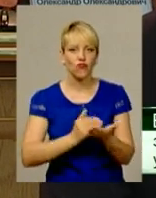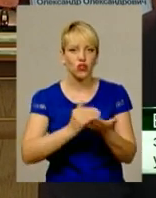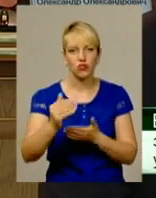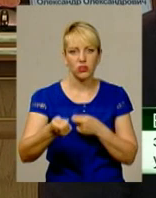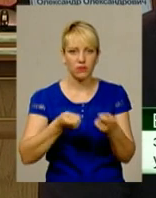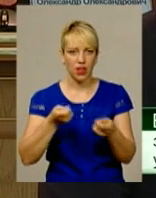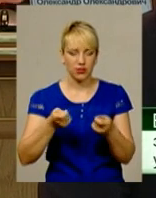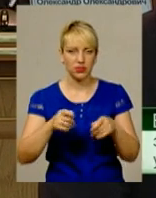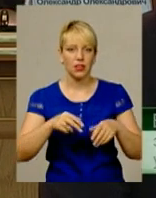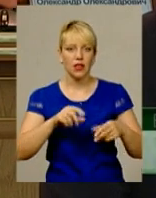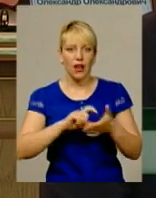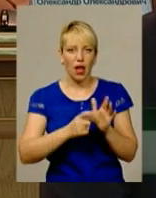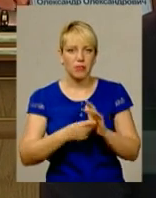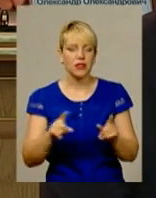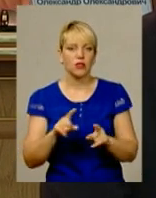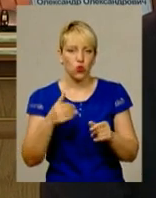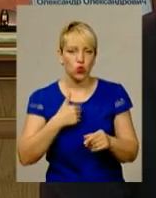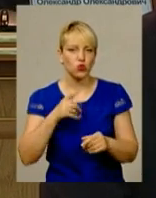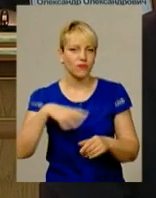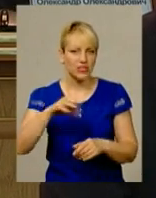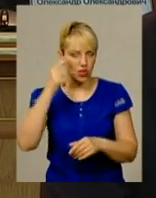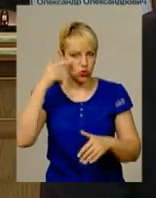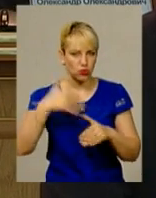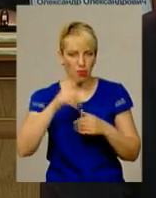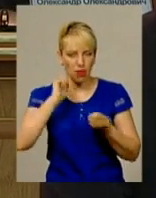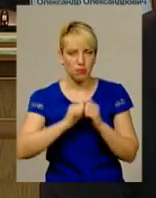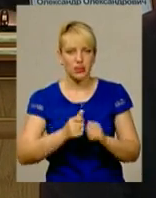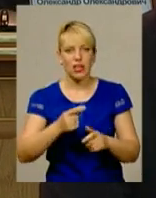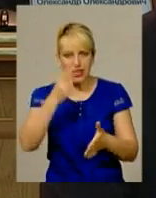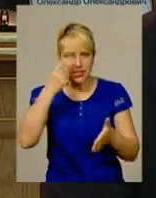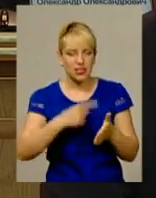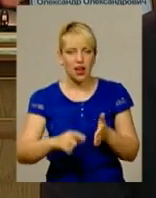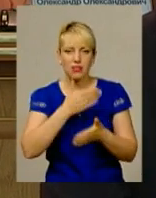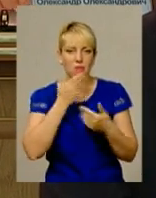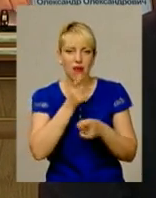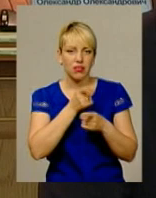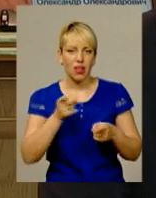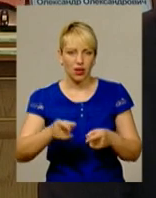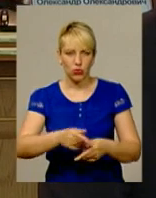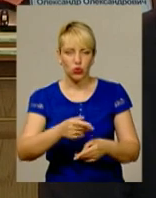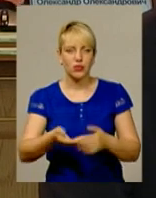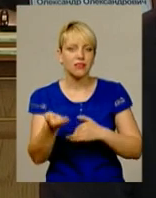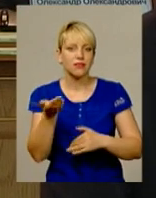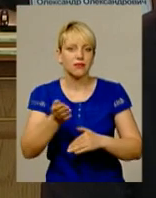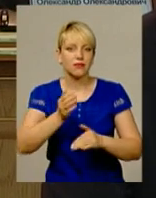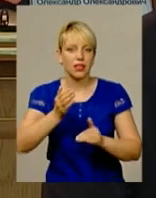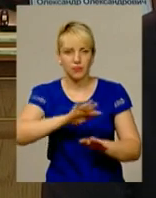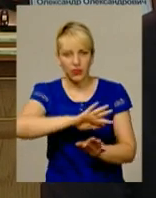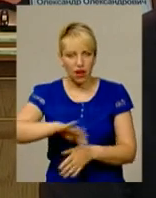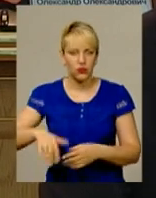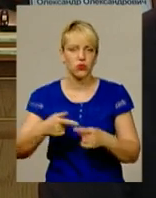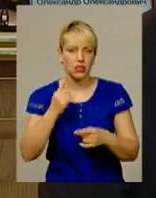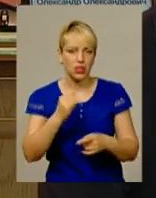кабінети. Хочу, аби всі розуміли та пам'ятали, злочин зрада не має терміну давності. Настане час і кожен